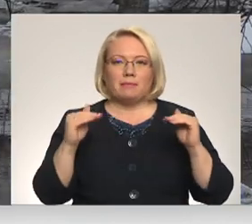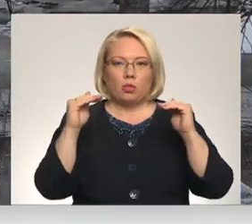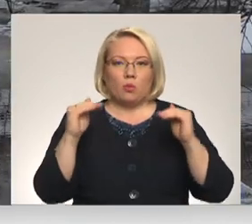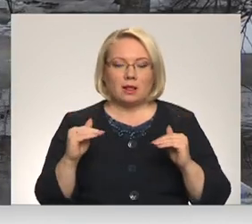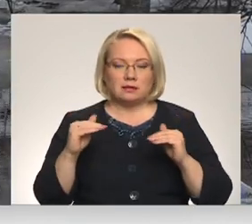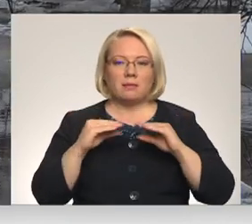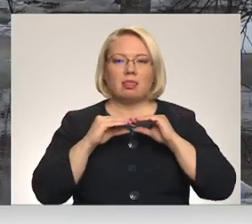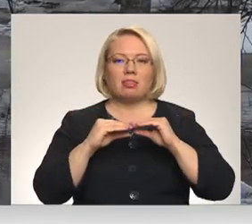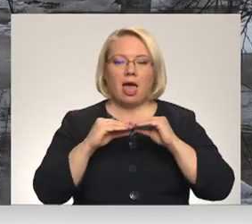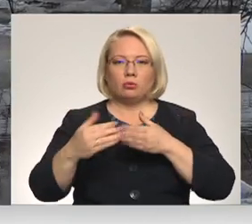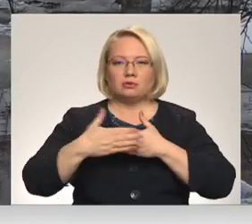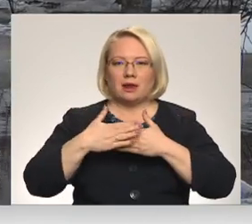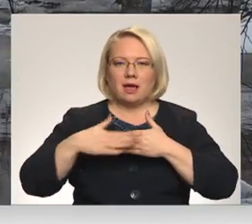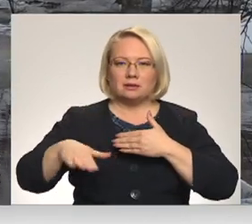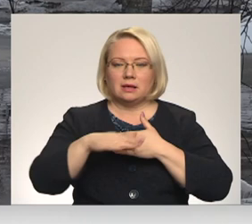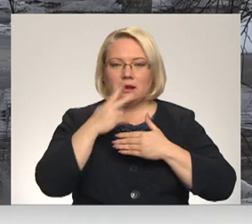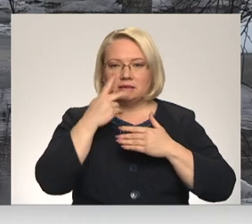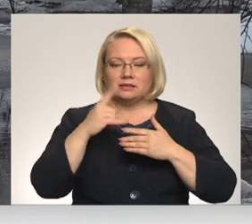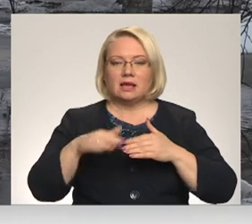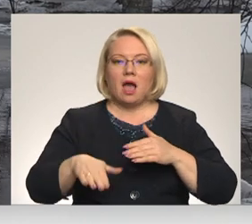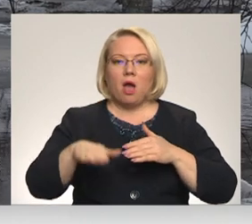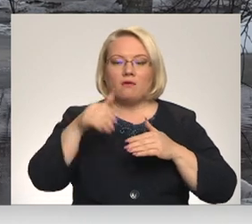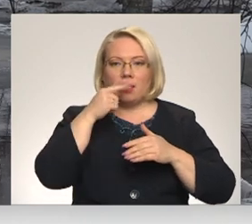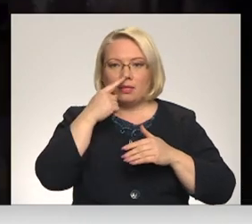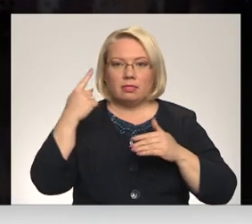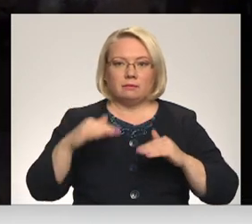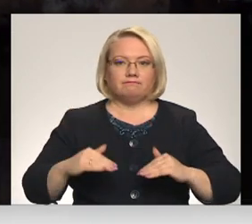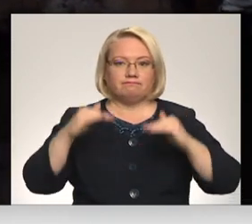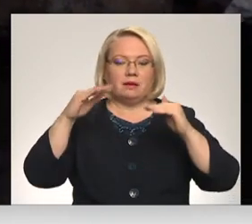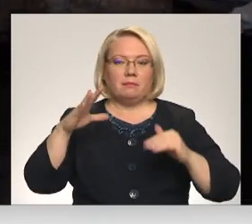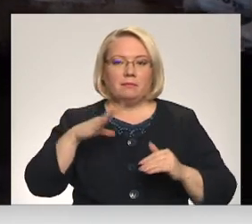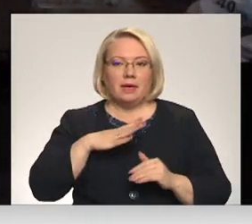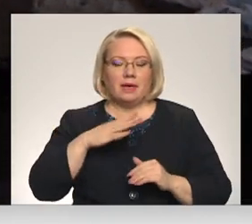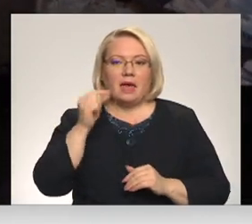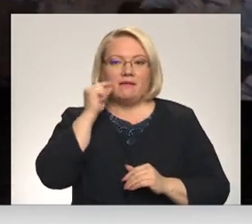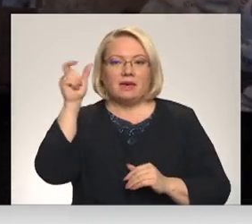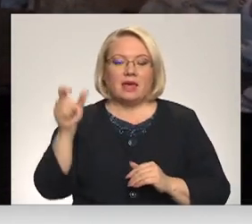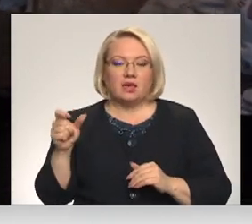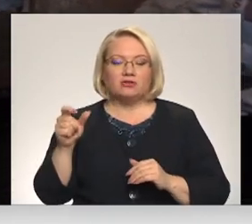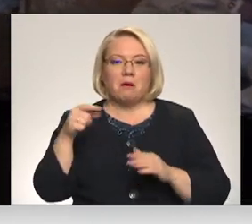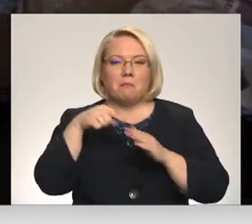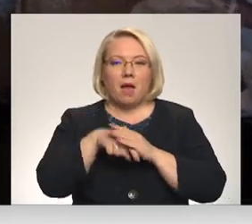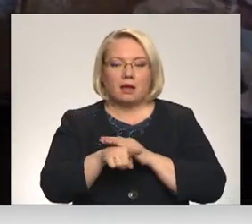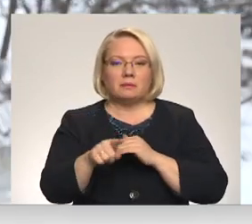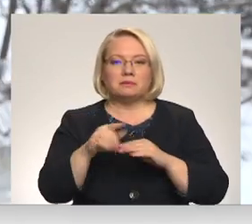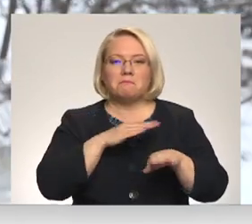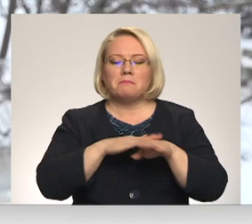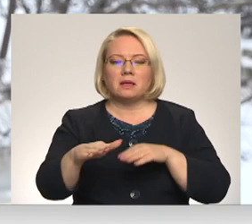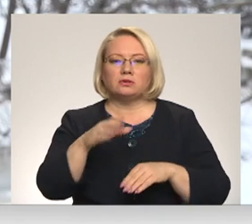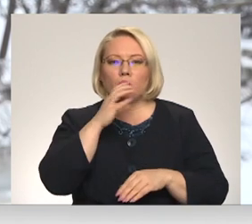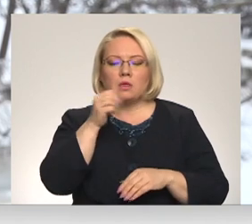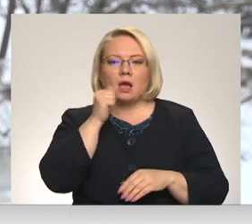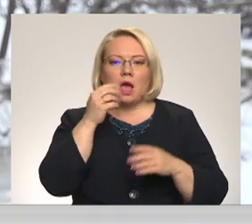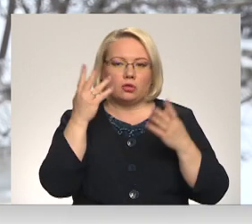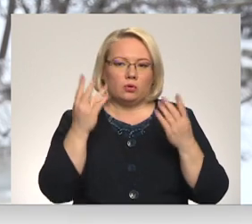krasta malās ir kā pierādījums, cik augstu līmeni tas vēl nesen sasniedzis. Aivara Grenavīca pagrebs pilns ar ūdeni ir kātru dienu. Kā saka,